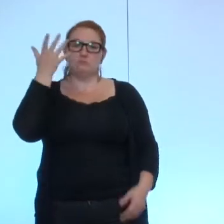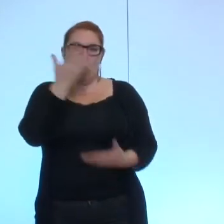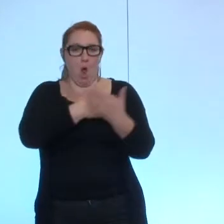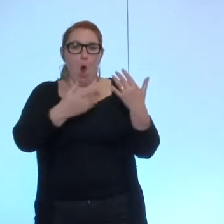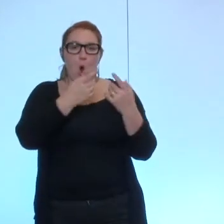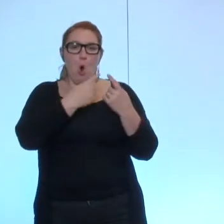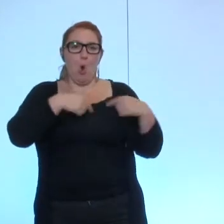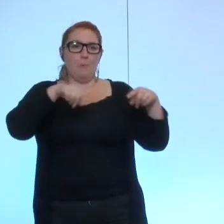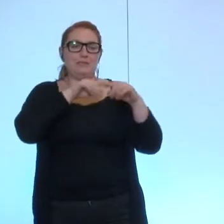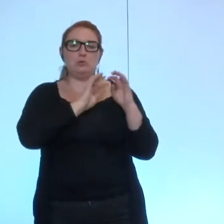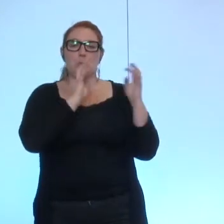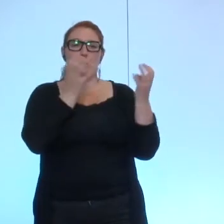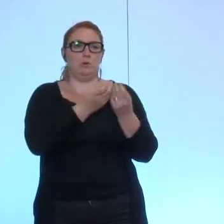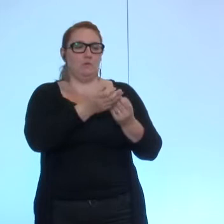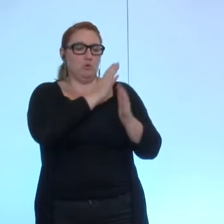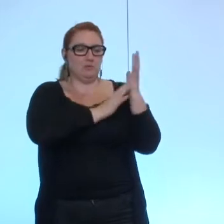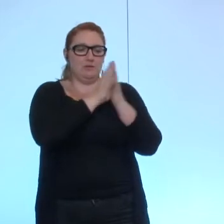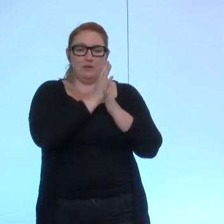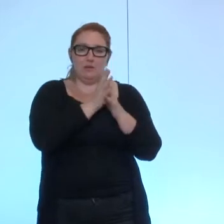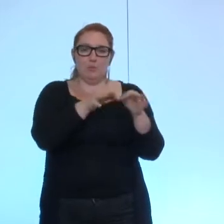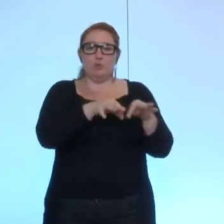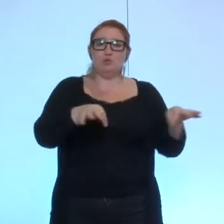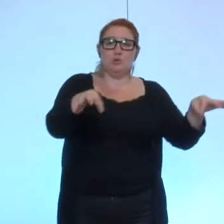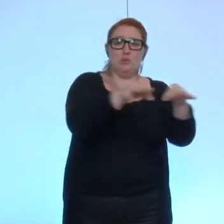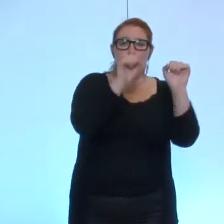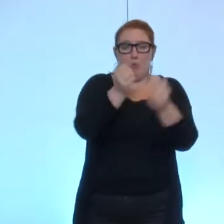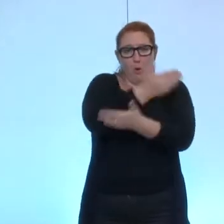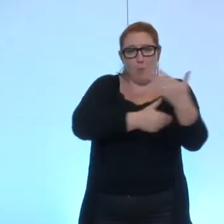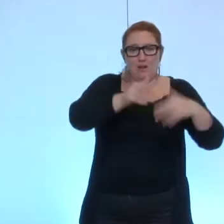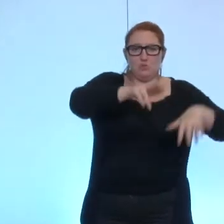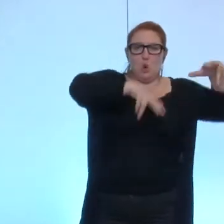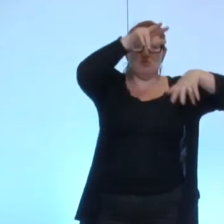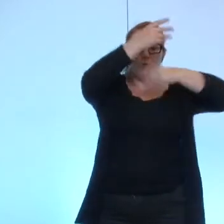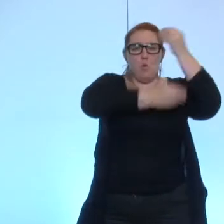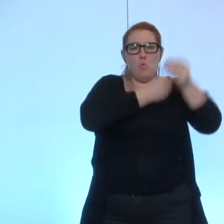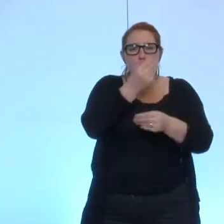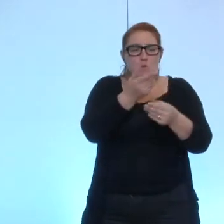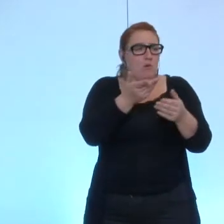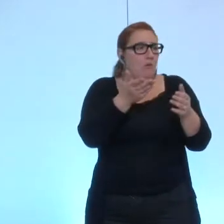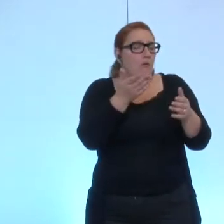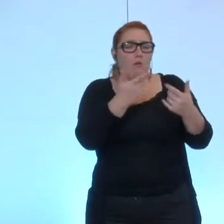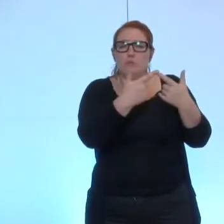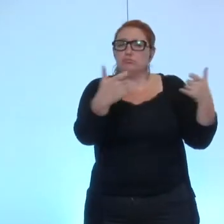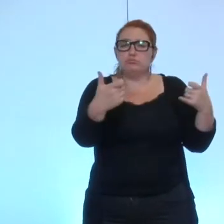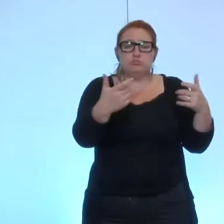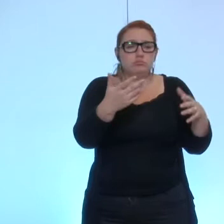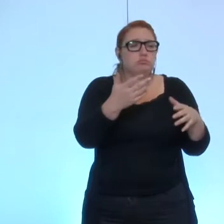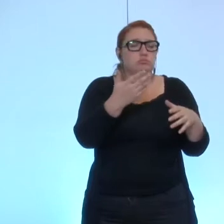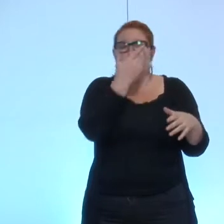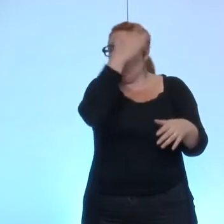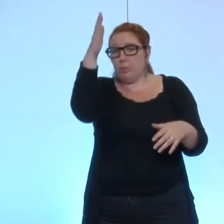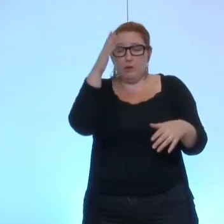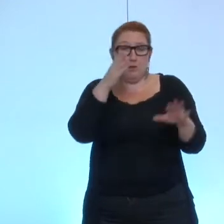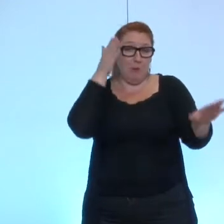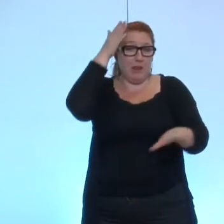que ce tenement pourrait servir pour du logement ou pour de l'équipement par la suite ou autre et que la construction de l